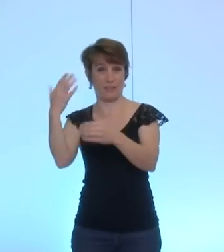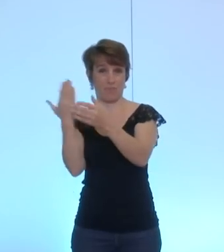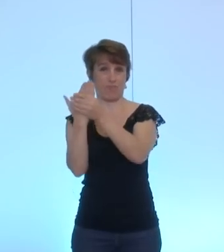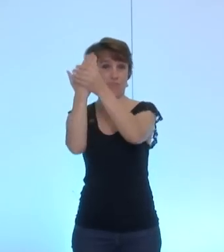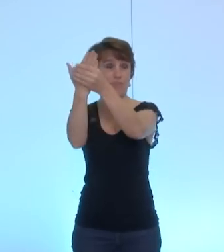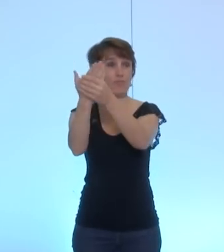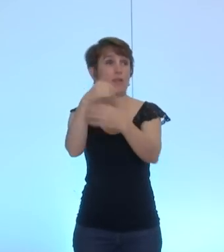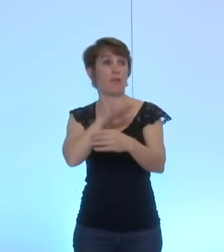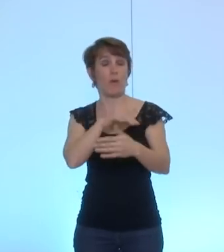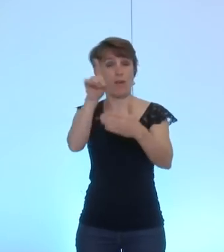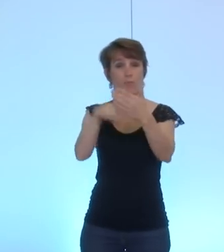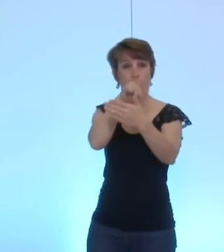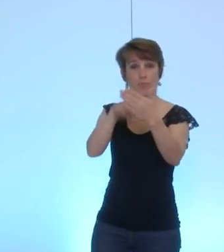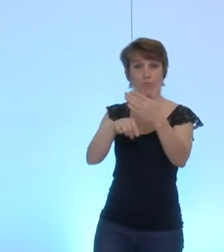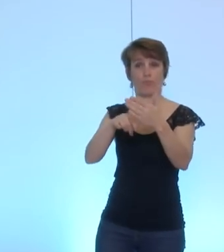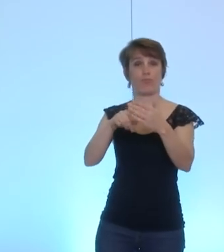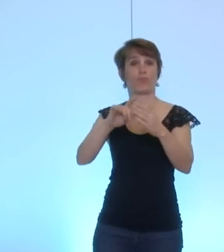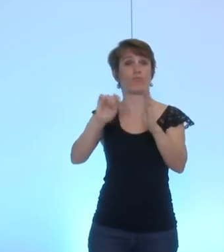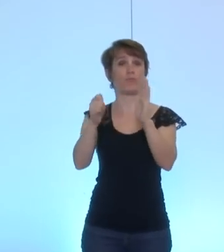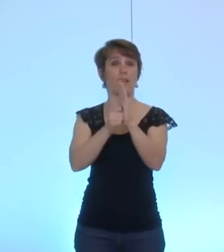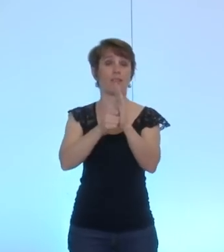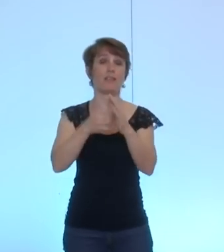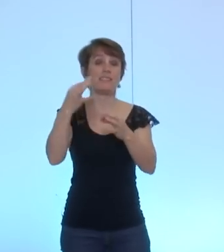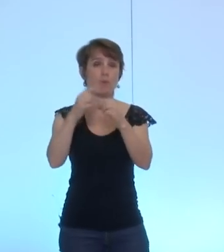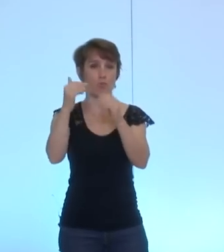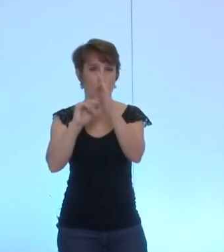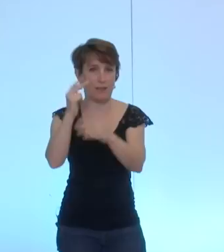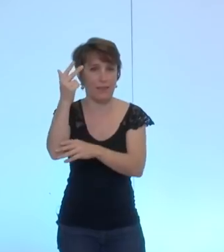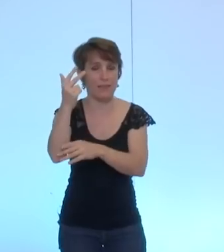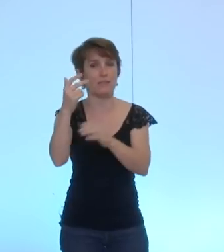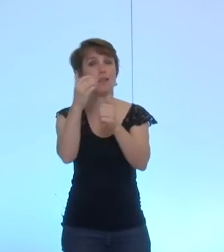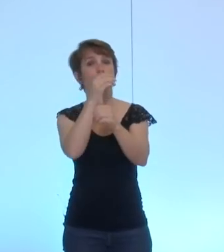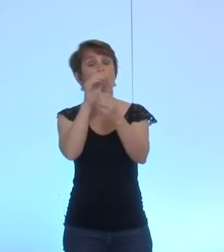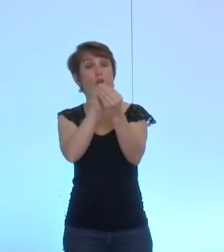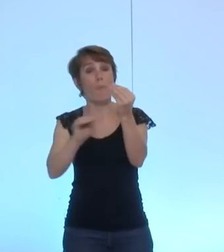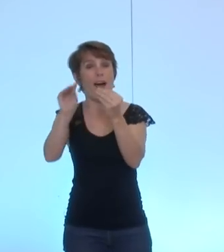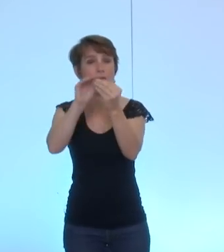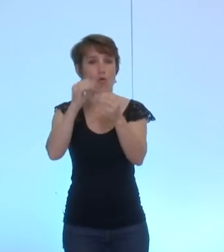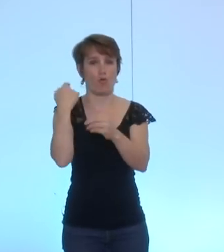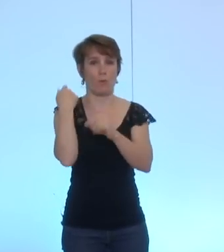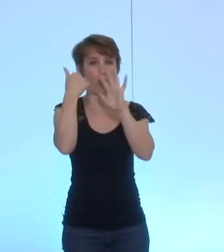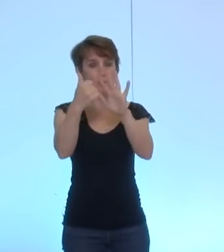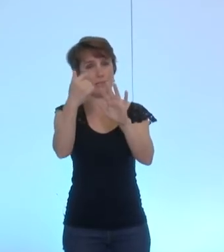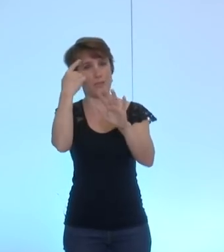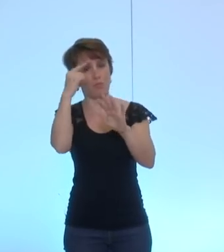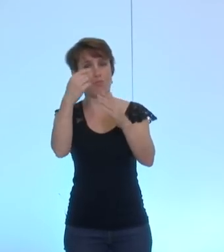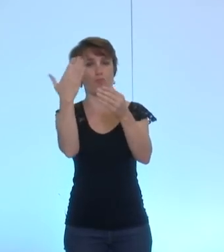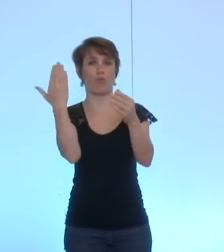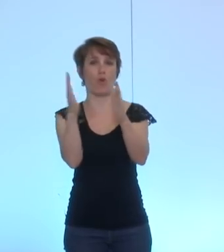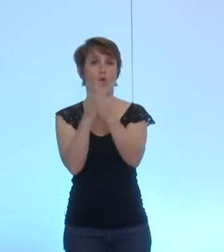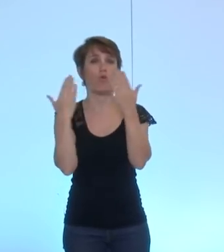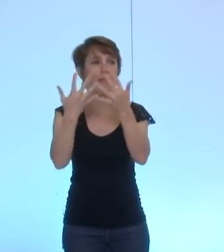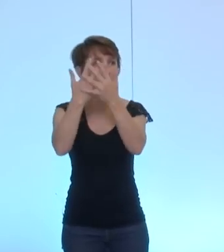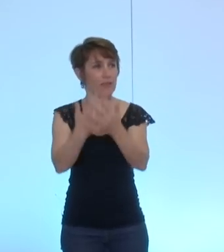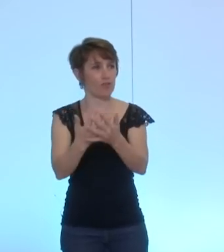septembre 2013 approuvant l'avenant numéro 8 à la convention de concession, l'avenant numéro 6 au cahier des charges annexé à la convention passée à la CCIAG